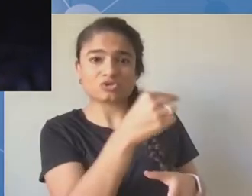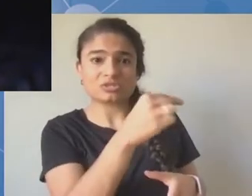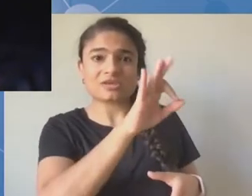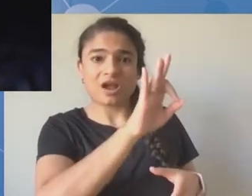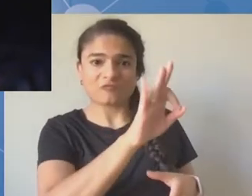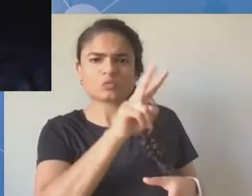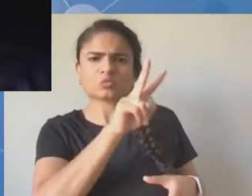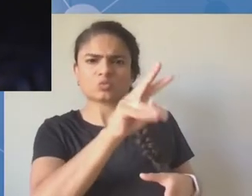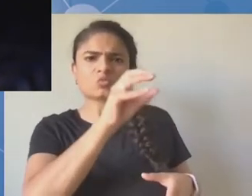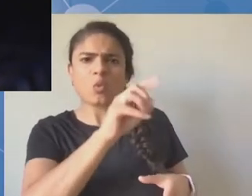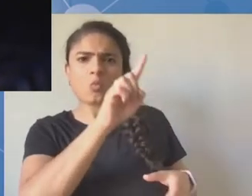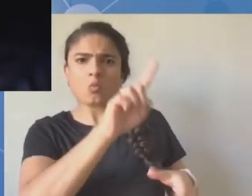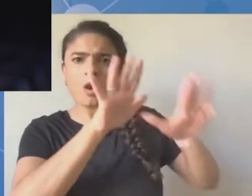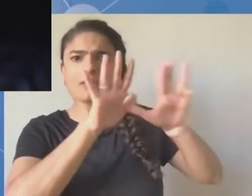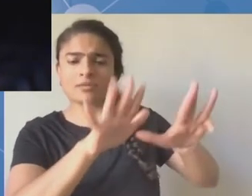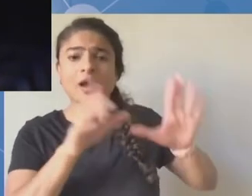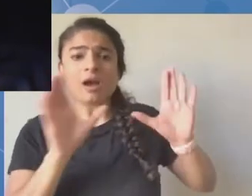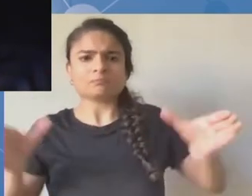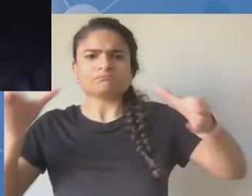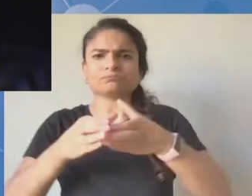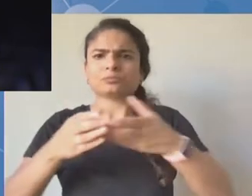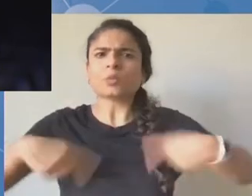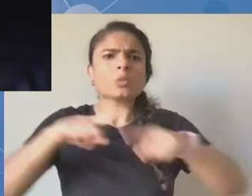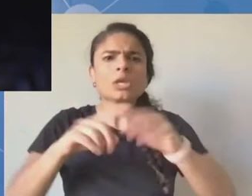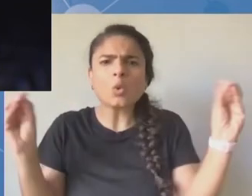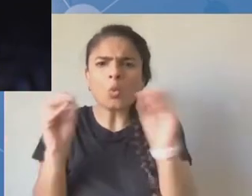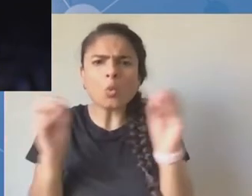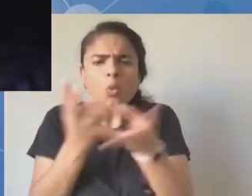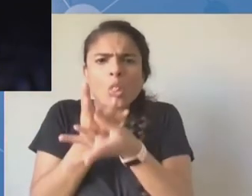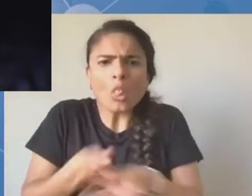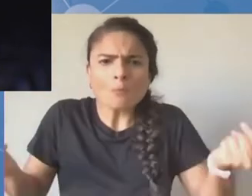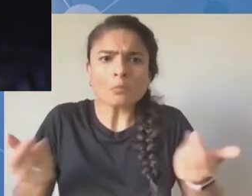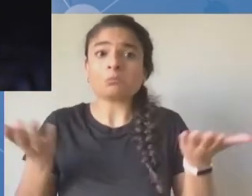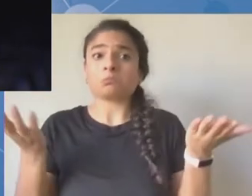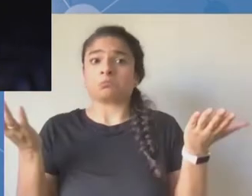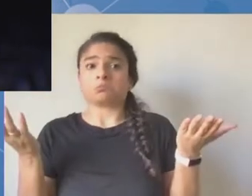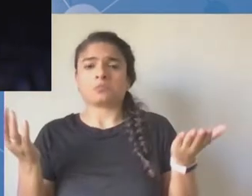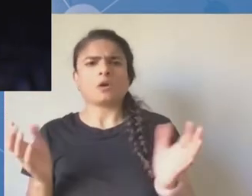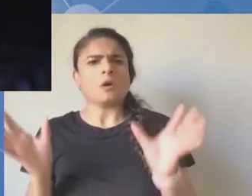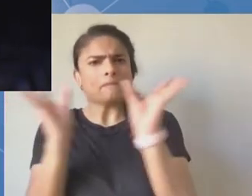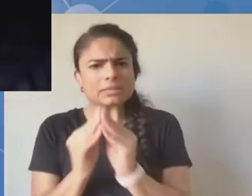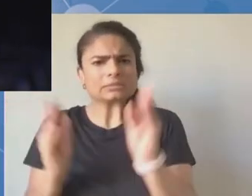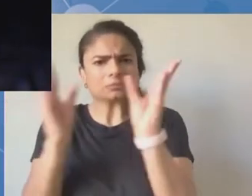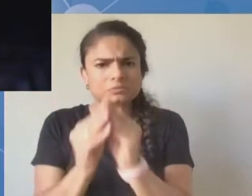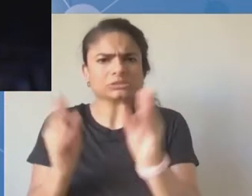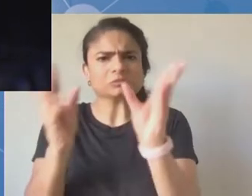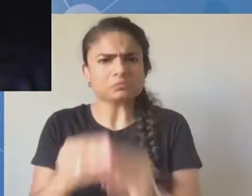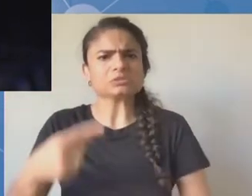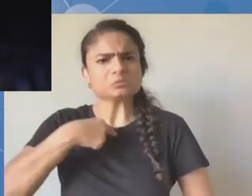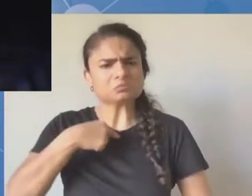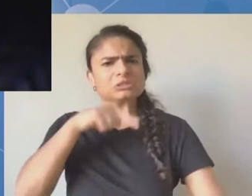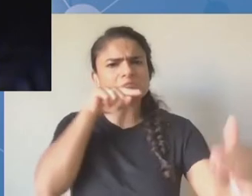przewrót wojskowy, który nastąpił w naszym kraju, który niestety doprowadził do naruszenia praw człowieka, a także do